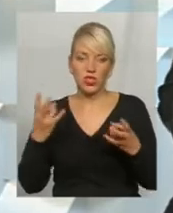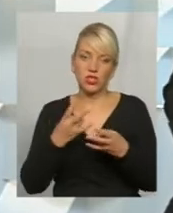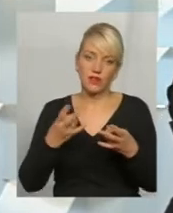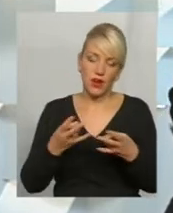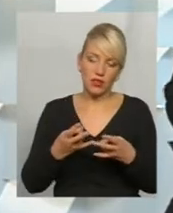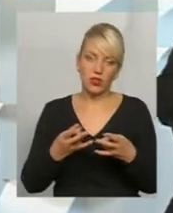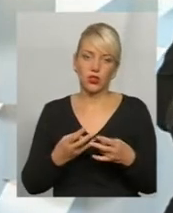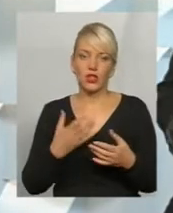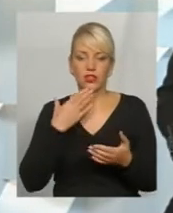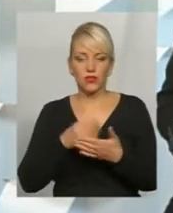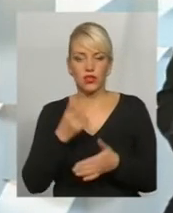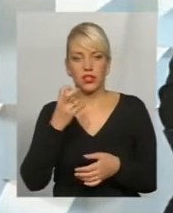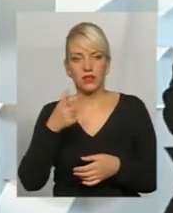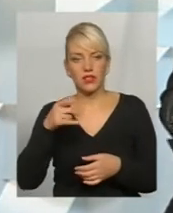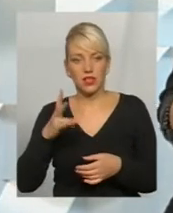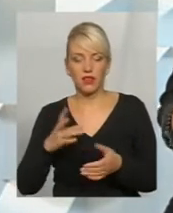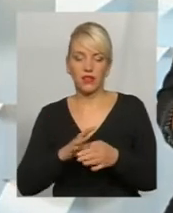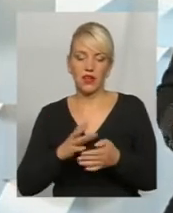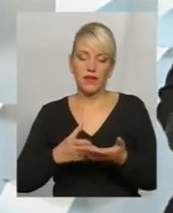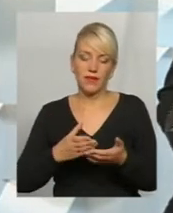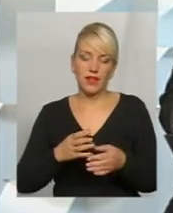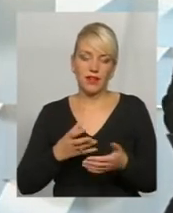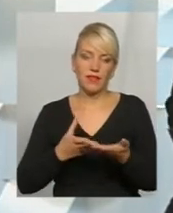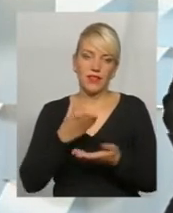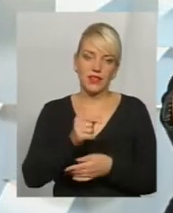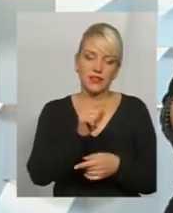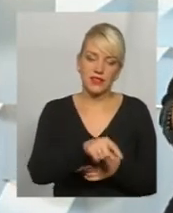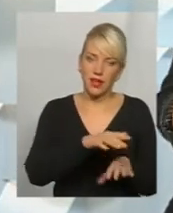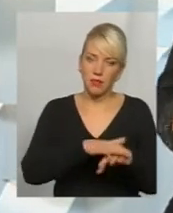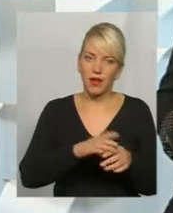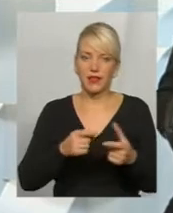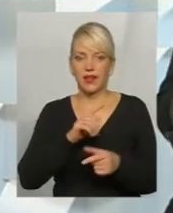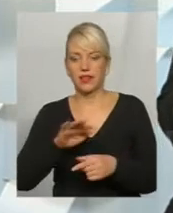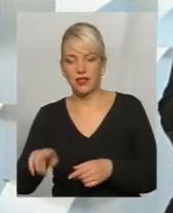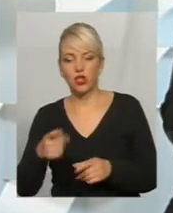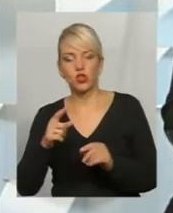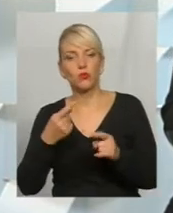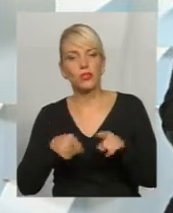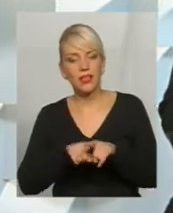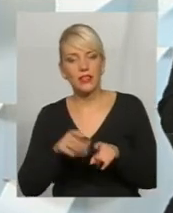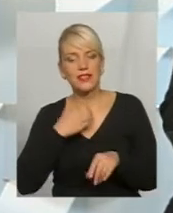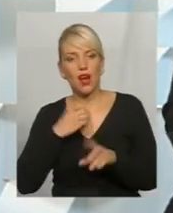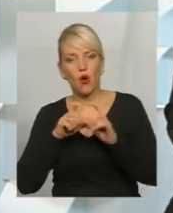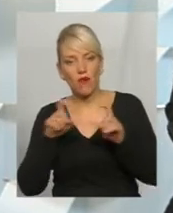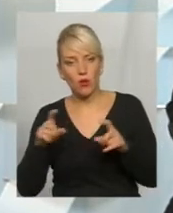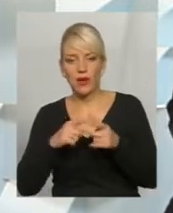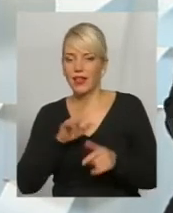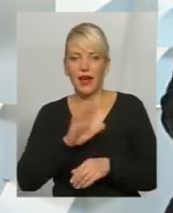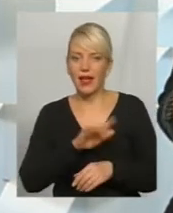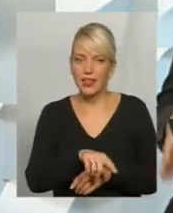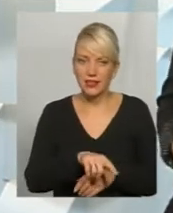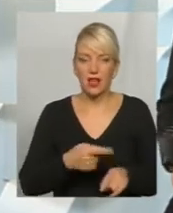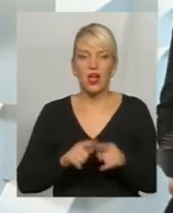своїх там 200 гривень нести в цей банк, а не в цей. Чому ця страхова, не ця. Чи варто